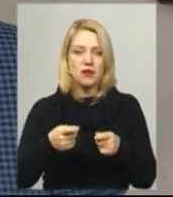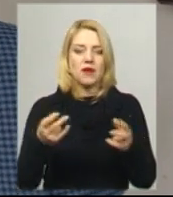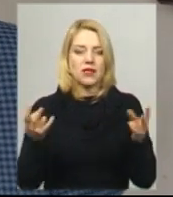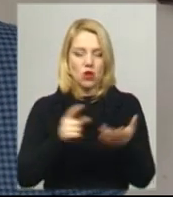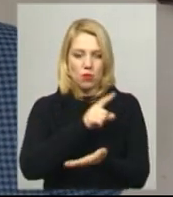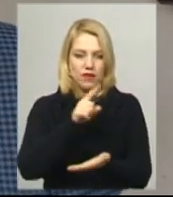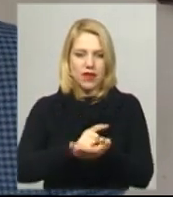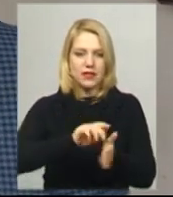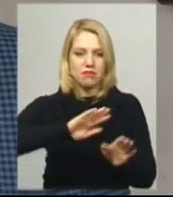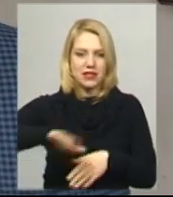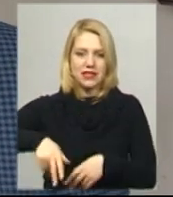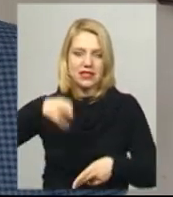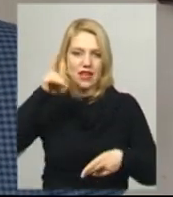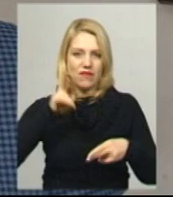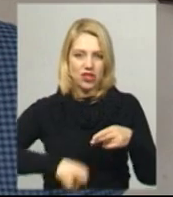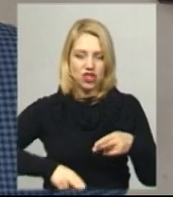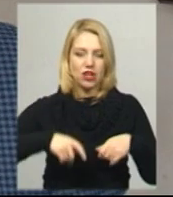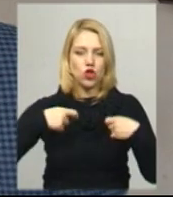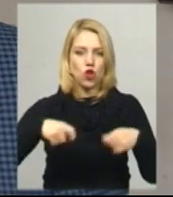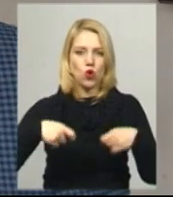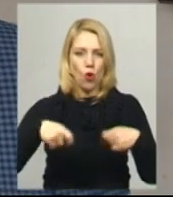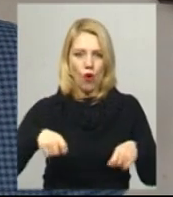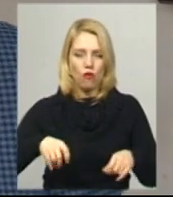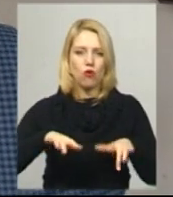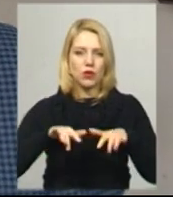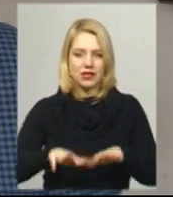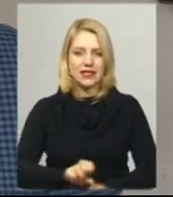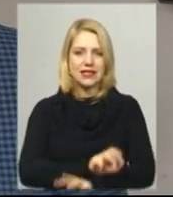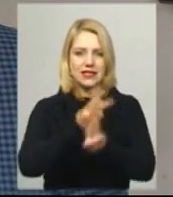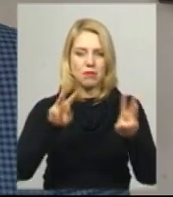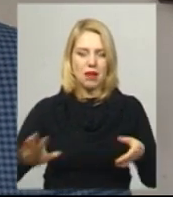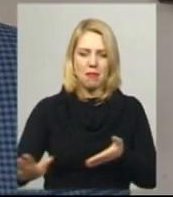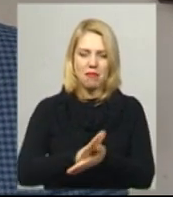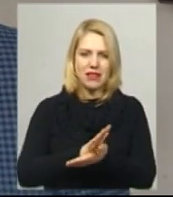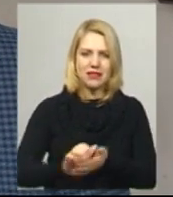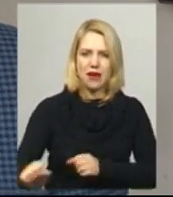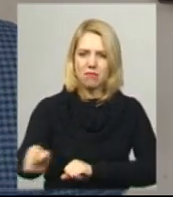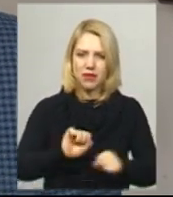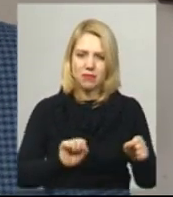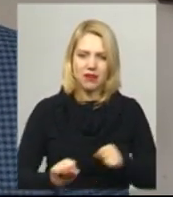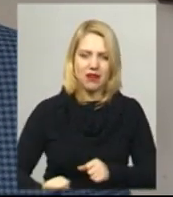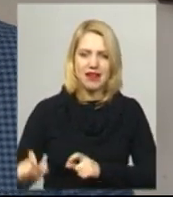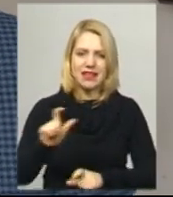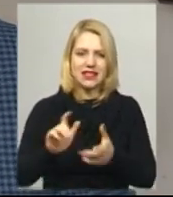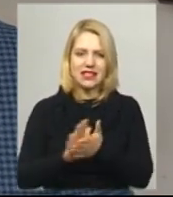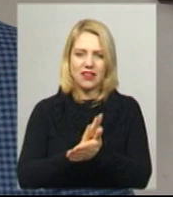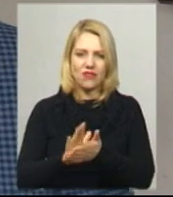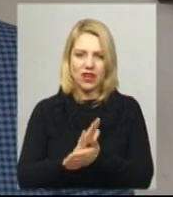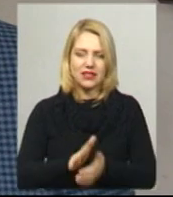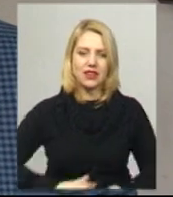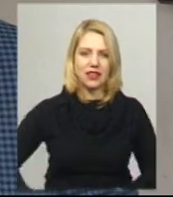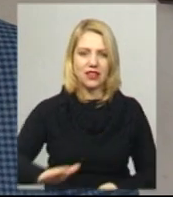торгового процесу забезпечити миття, прибирання і дезінфекцію території, на якій